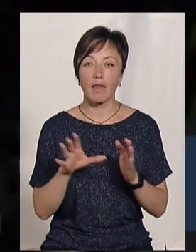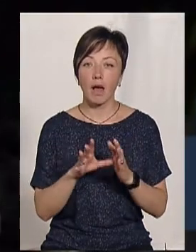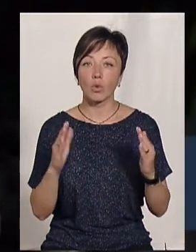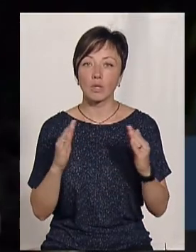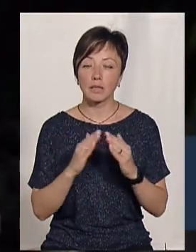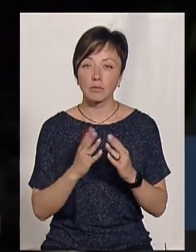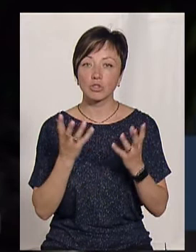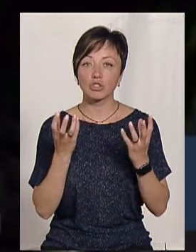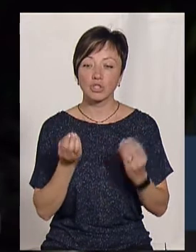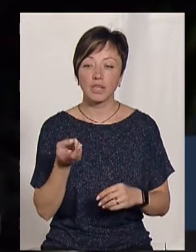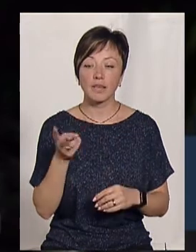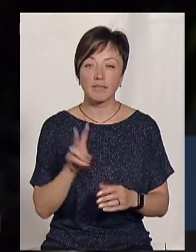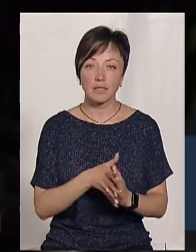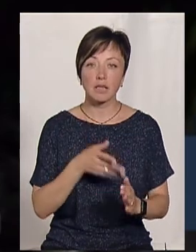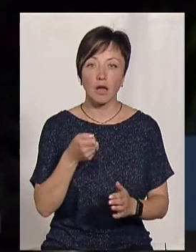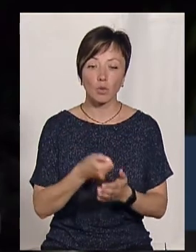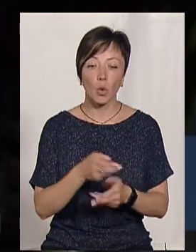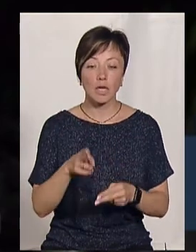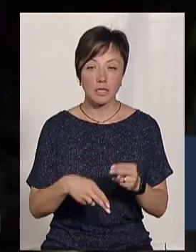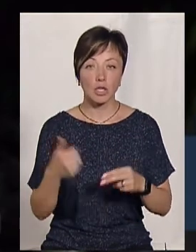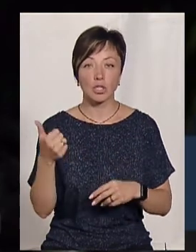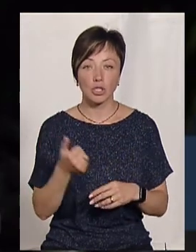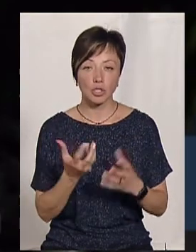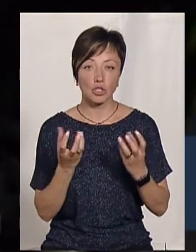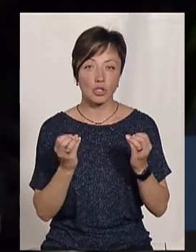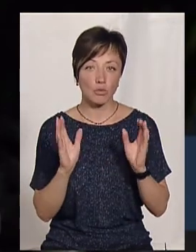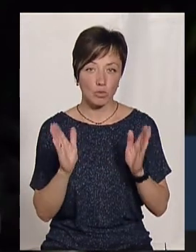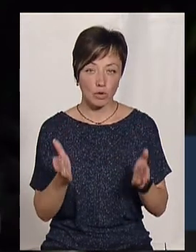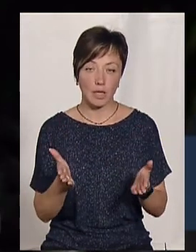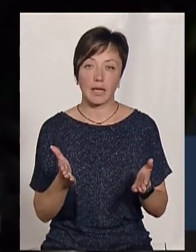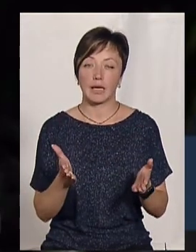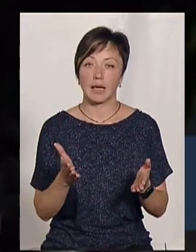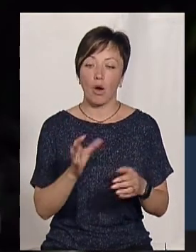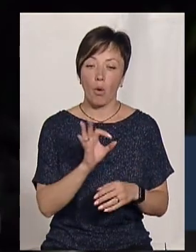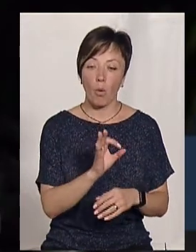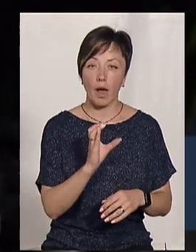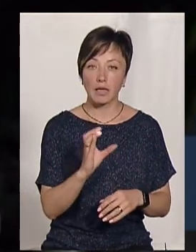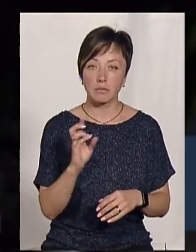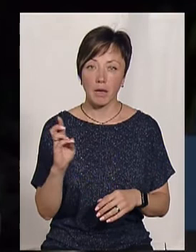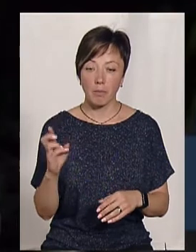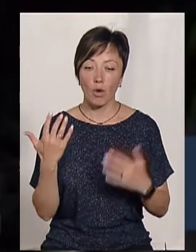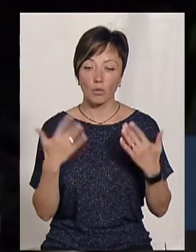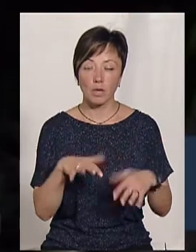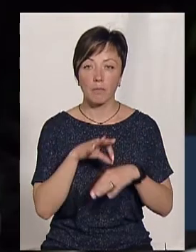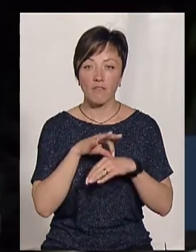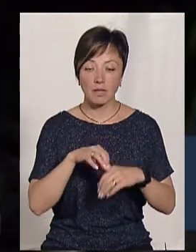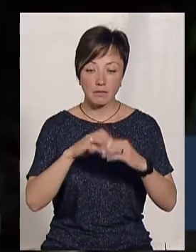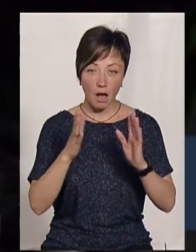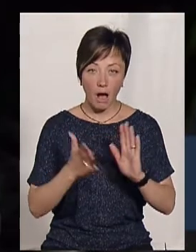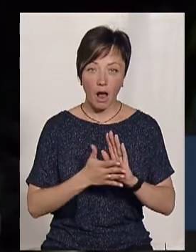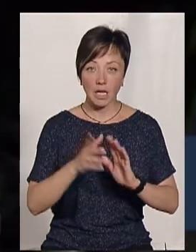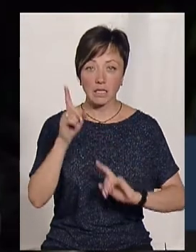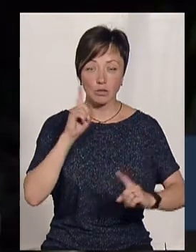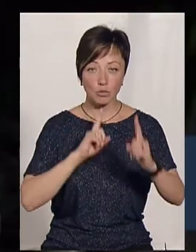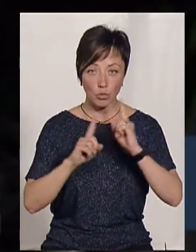заявки, надіємося, до кінця тижня ми вже подамо. Тобто це ті ОСББ, де проведені загальні збори і